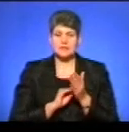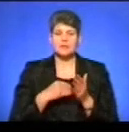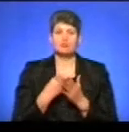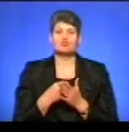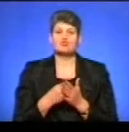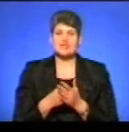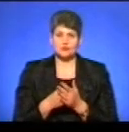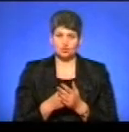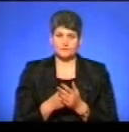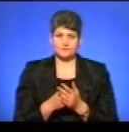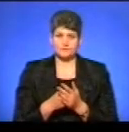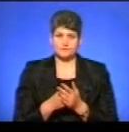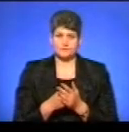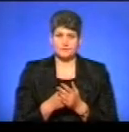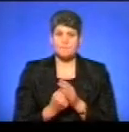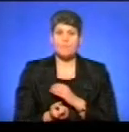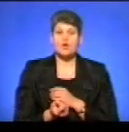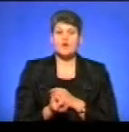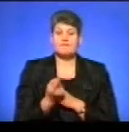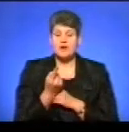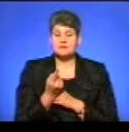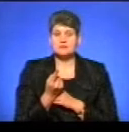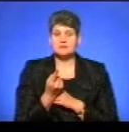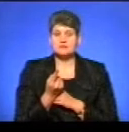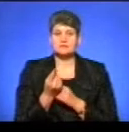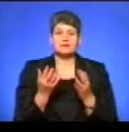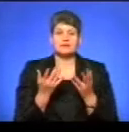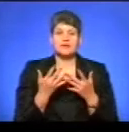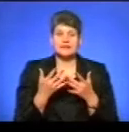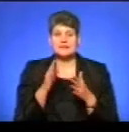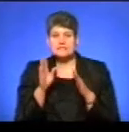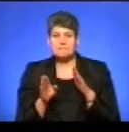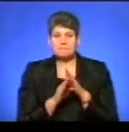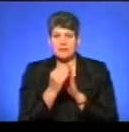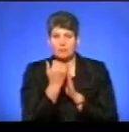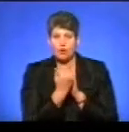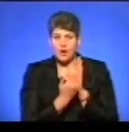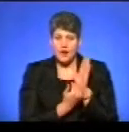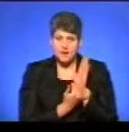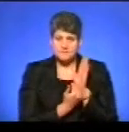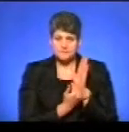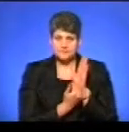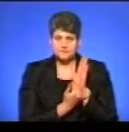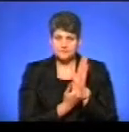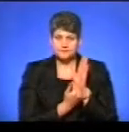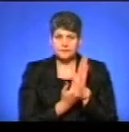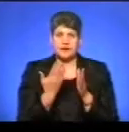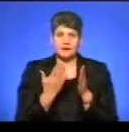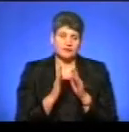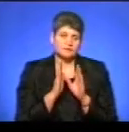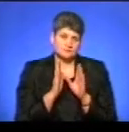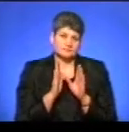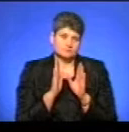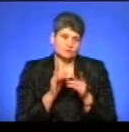появляється певна кількість підпрограм, які, будемо